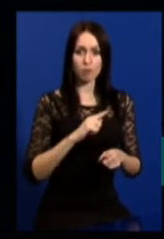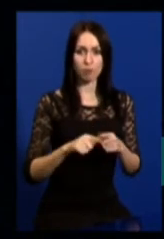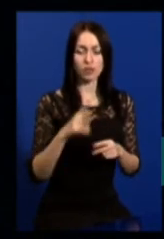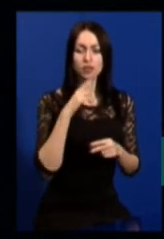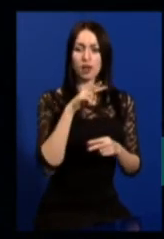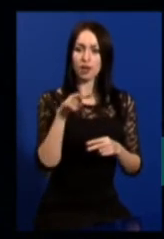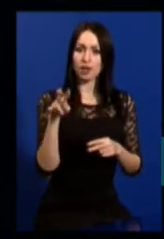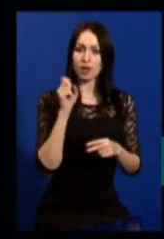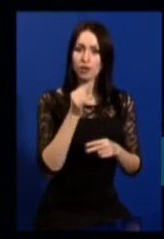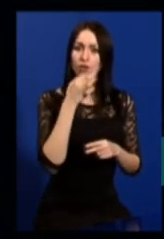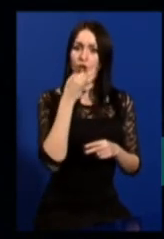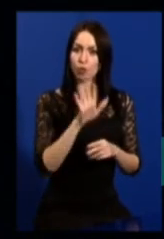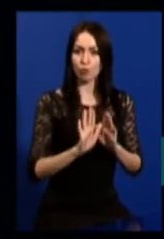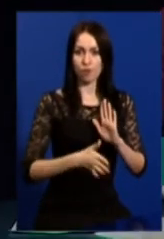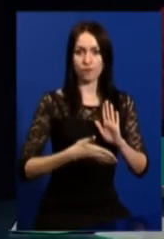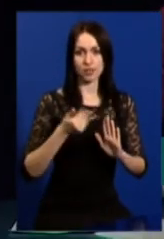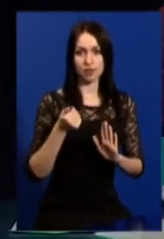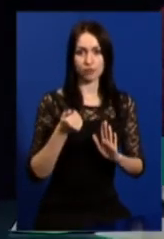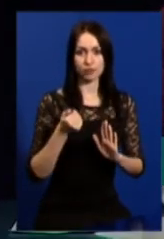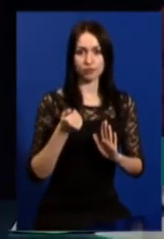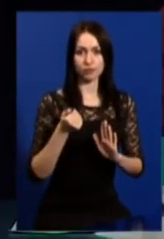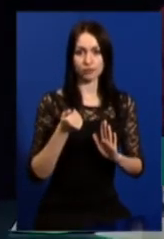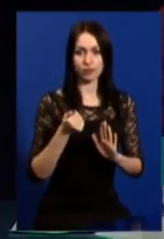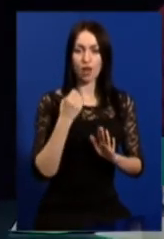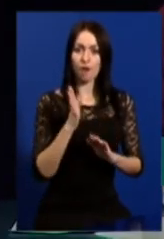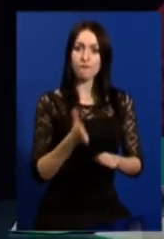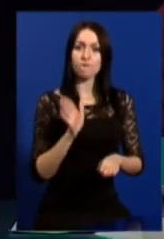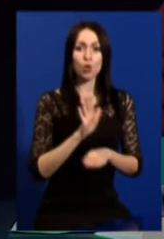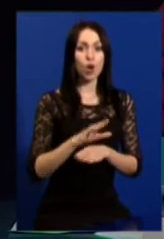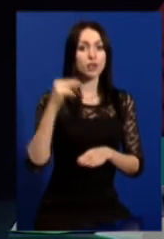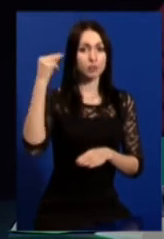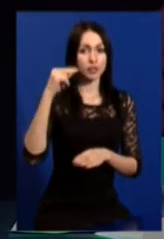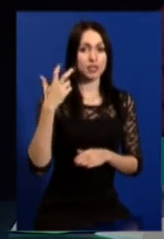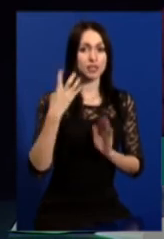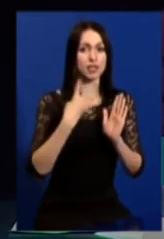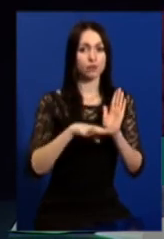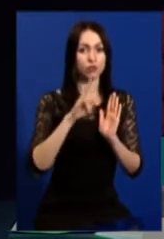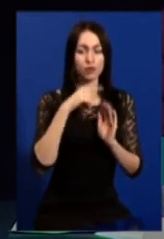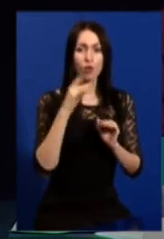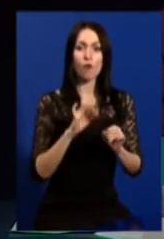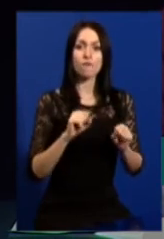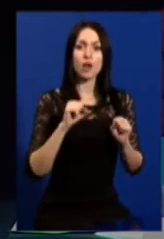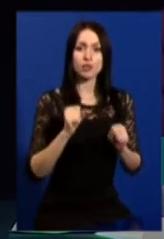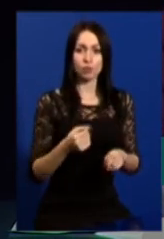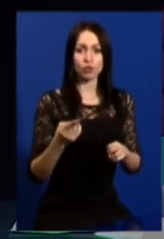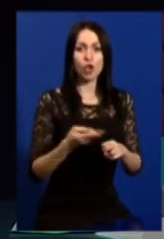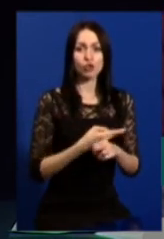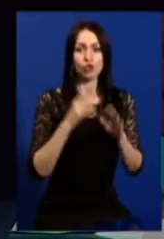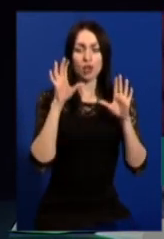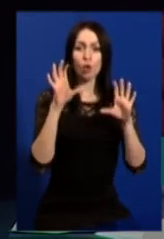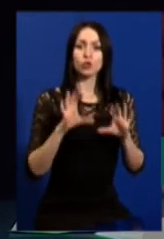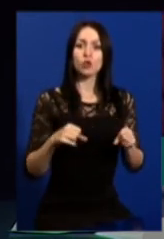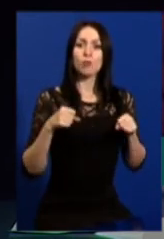реагувати на будь-який виклик. В окацій президента 393 йдеться про можливі обмеження конституційних прав